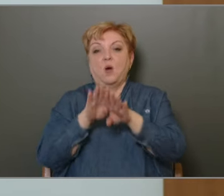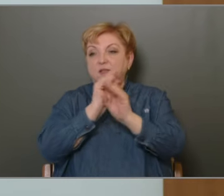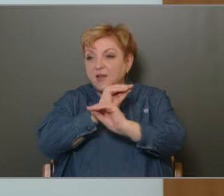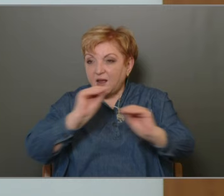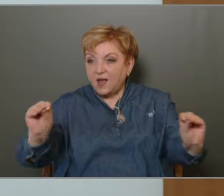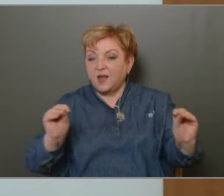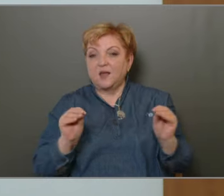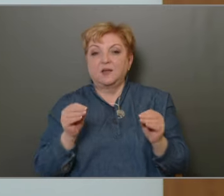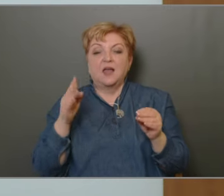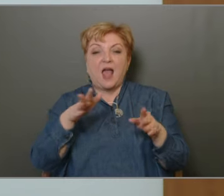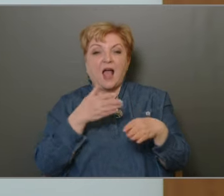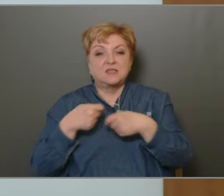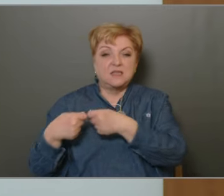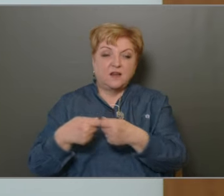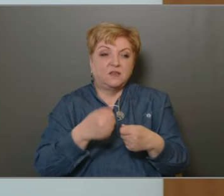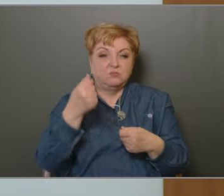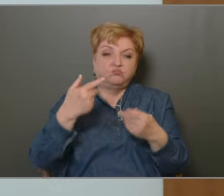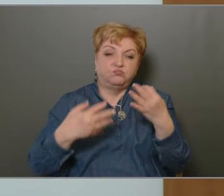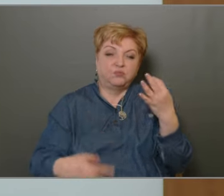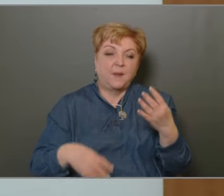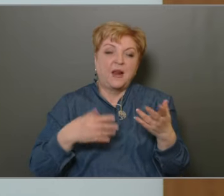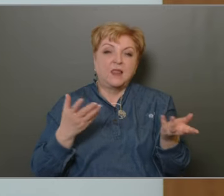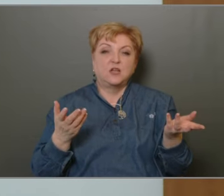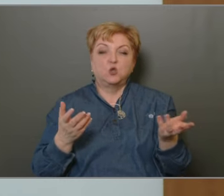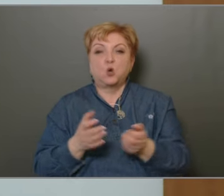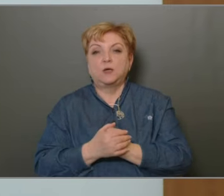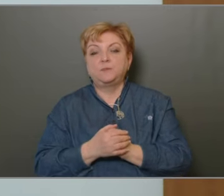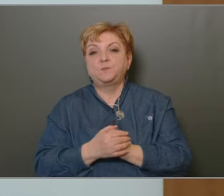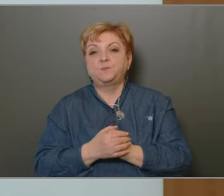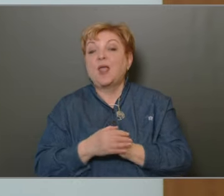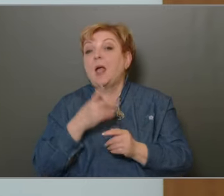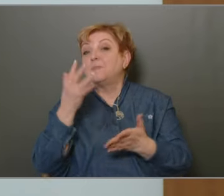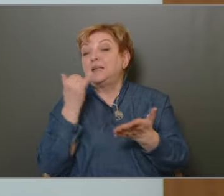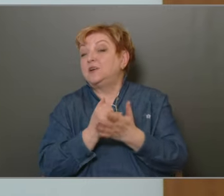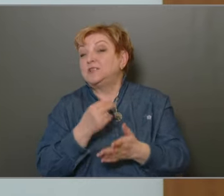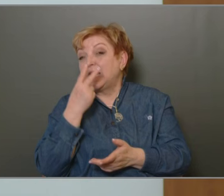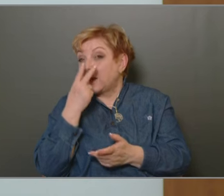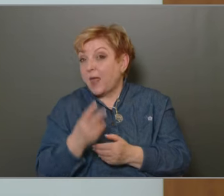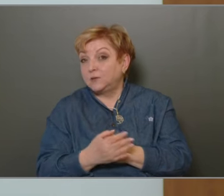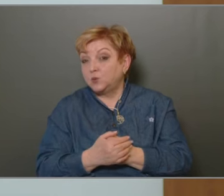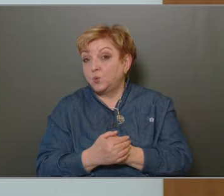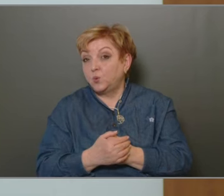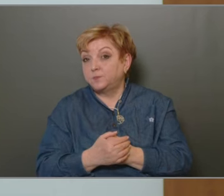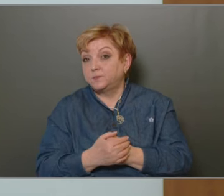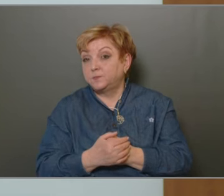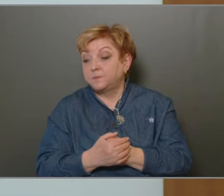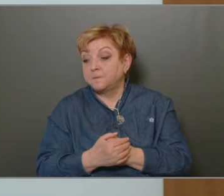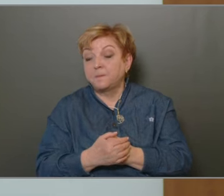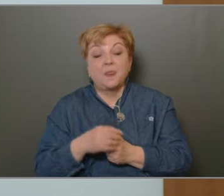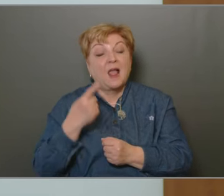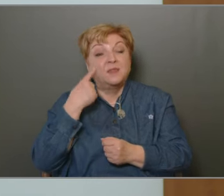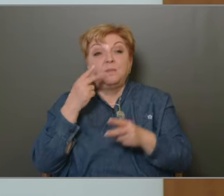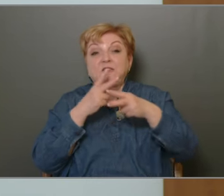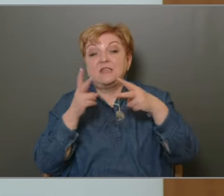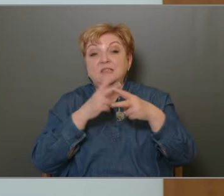értesítése, átszervezésre, stb. és meg lehetne sorolni. Bár igazán nem látható és